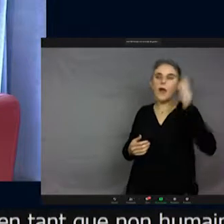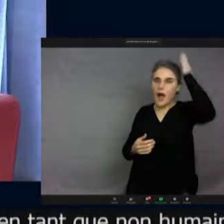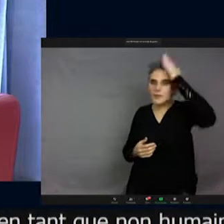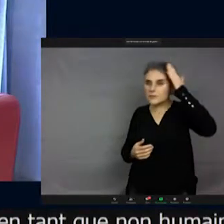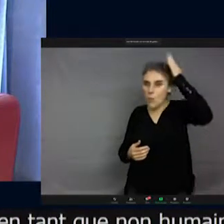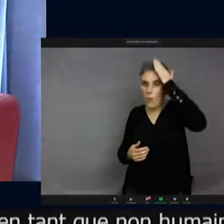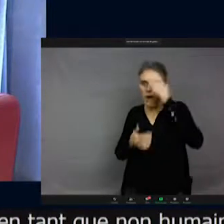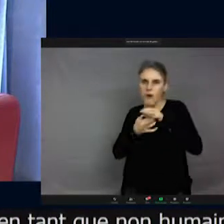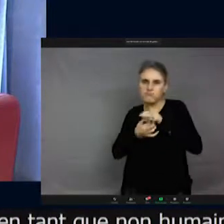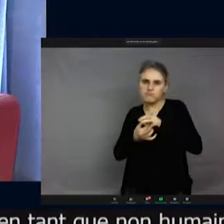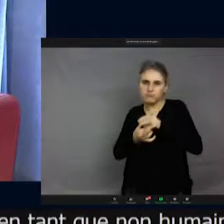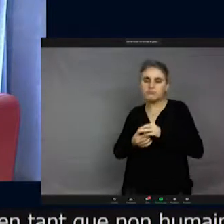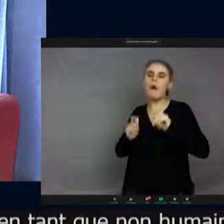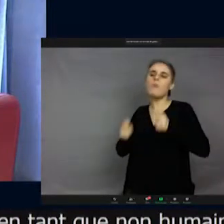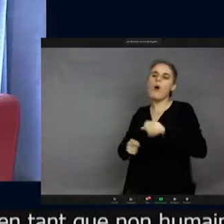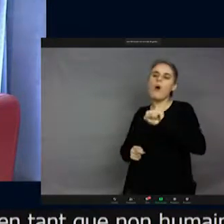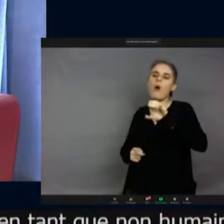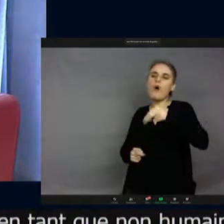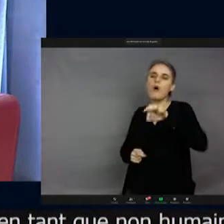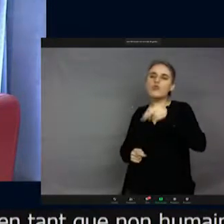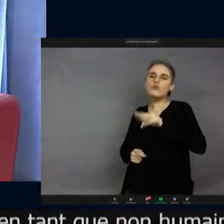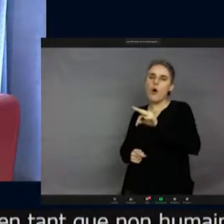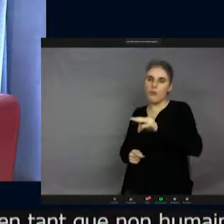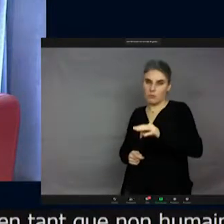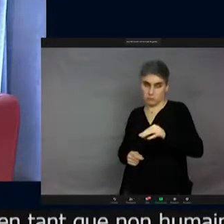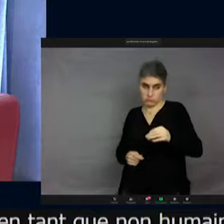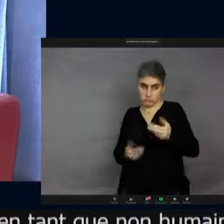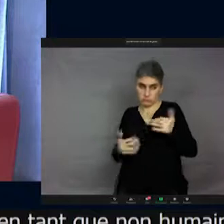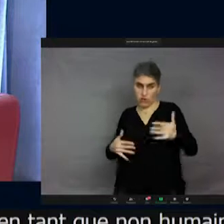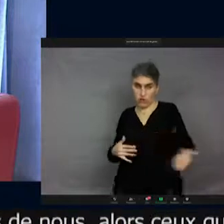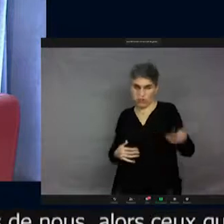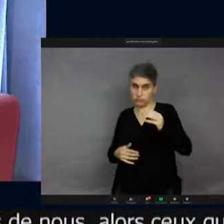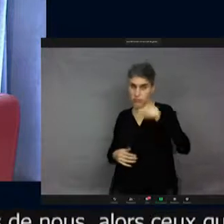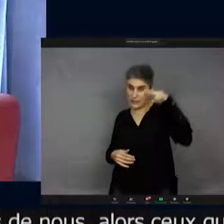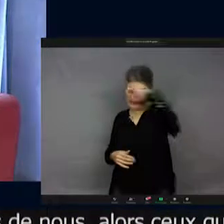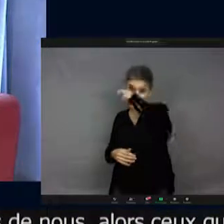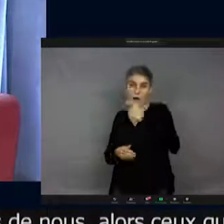proches de nous. Alors, les animaux un peu plus éloignés que nous, on a du mal, mais ils sont dedans. Donc,